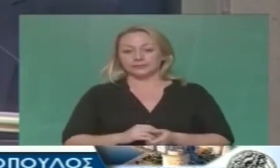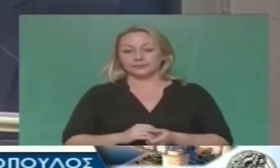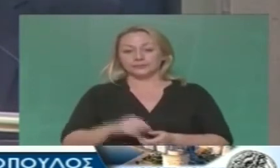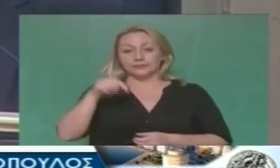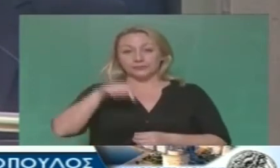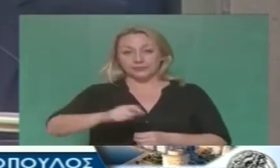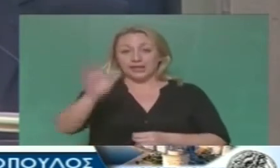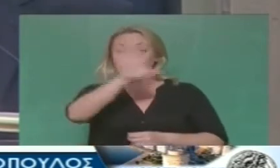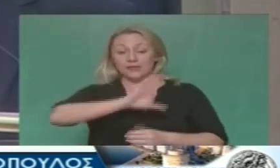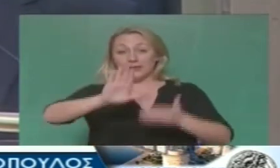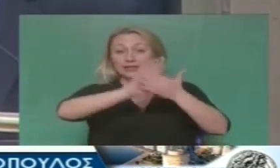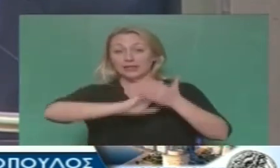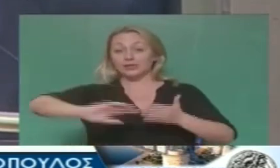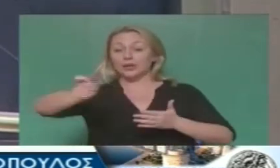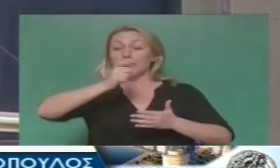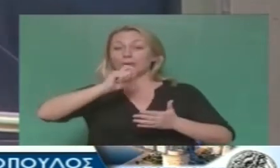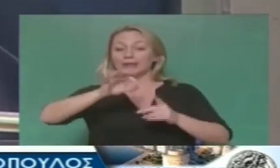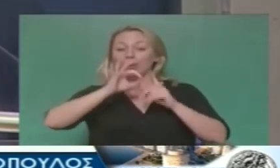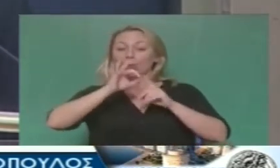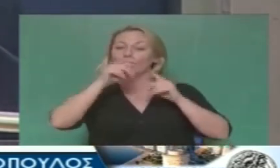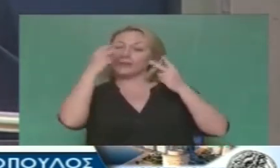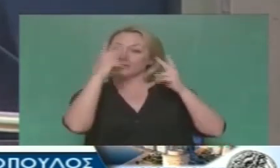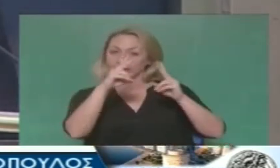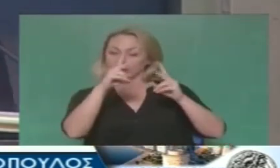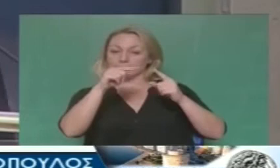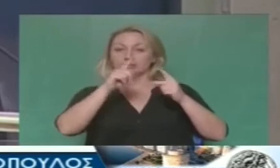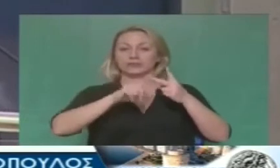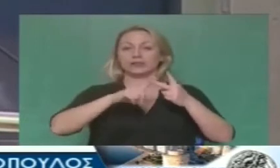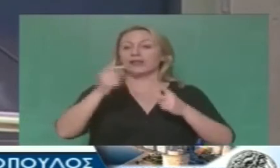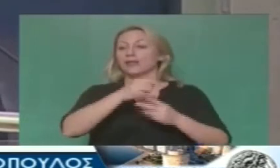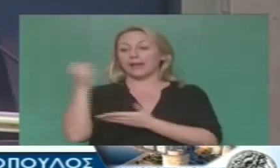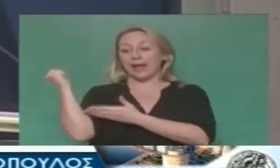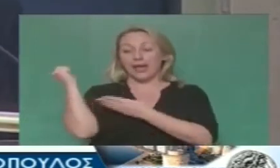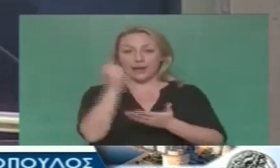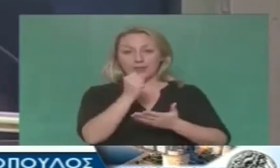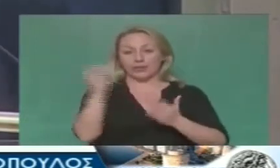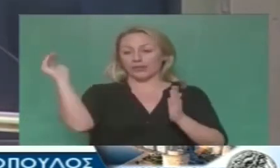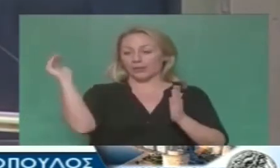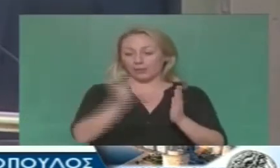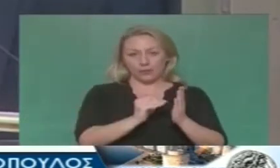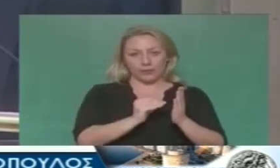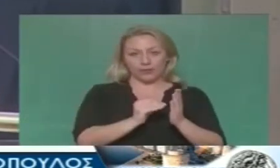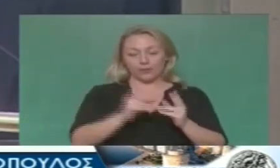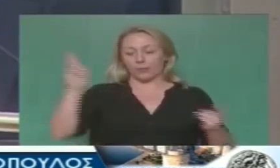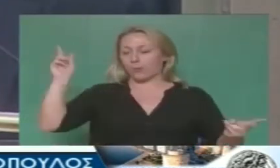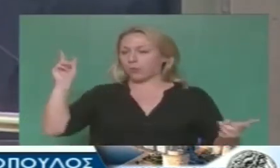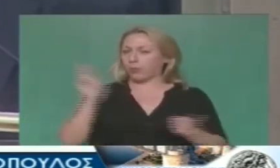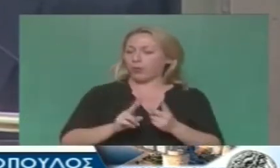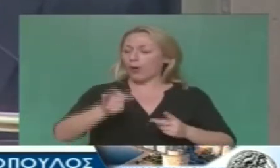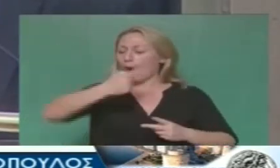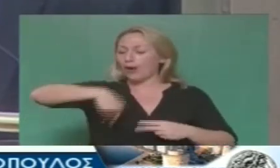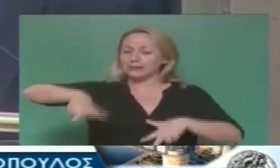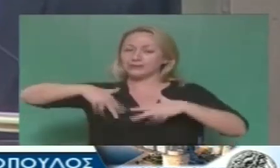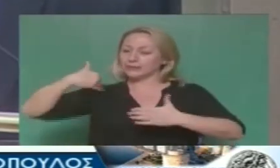πολιτική της Ευρωπαϊκής Ένωσης με τη γνωστή οδηγία. Είναι η μείωση της επιδότησης σε τρομακτικό βαθμό που ακολούθησαν όλες οι